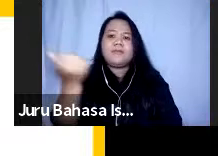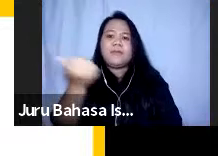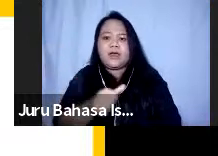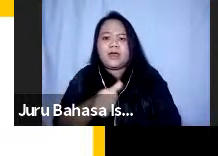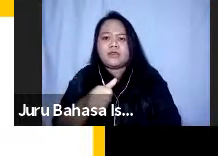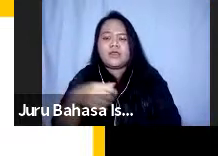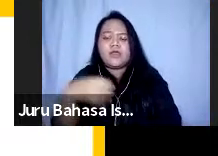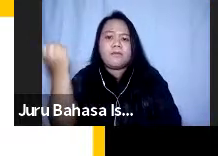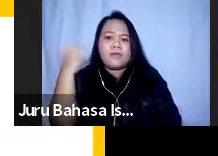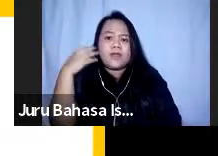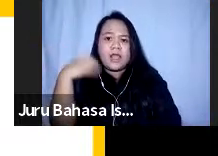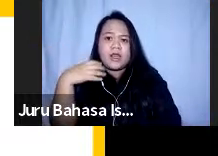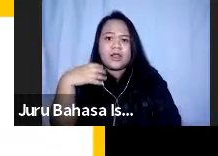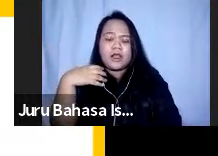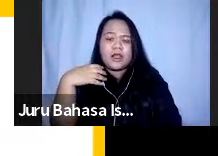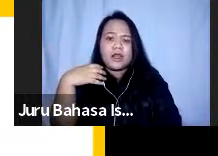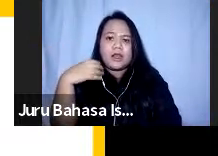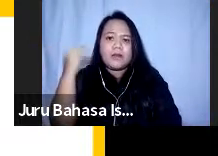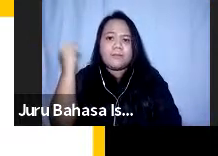mendengarkan